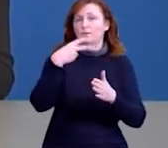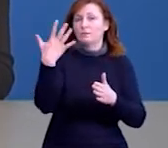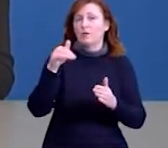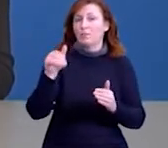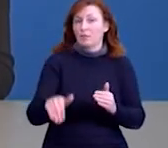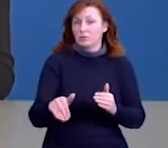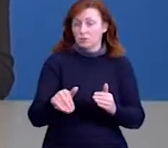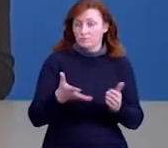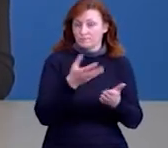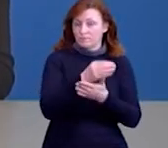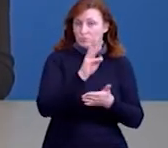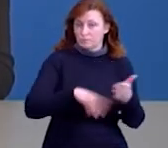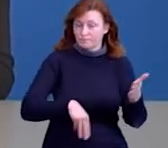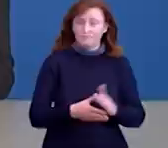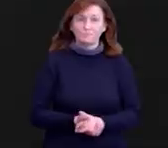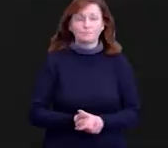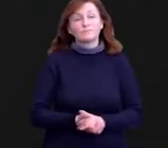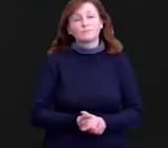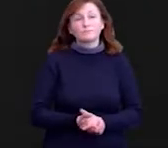на Чернігівщині, розкаже Дар'я Янушкевич.